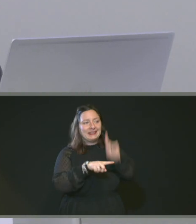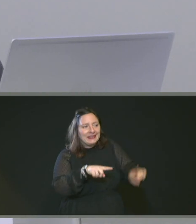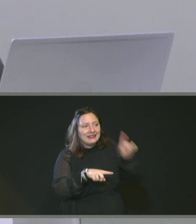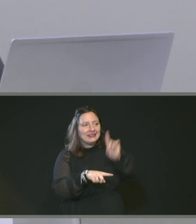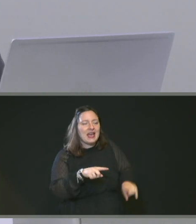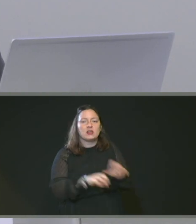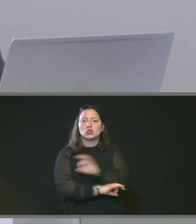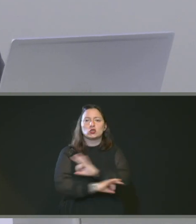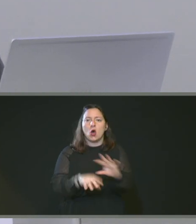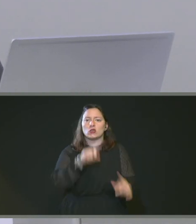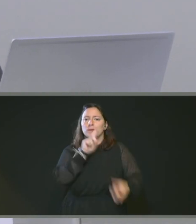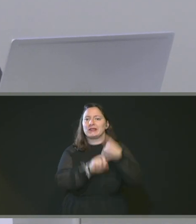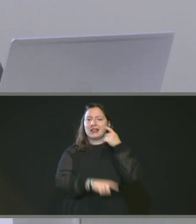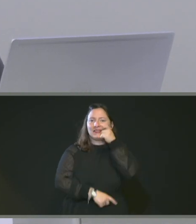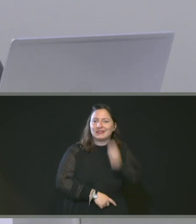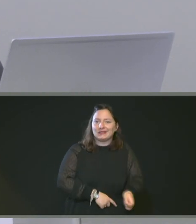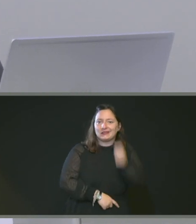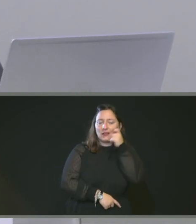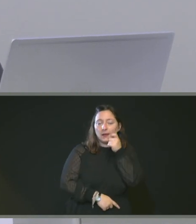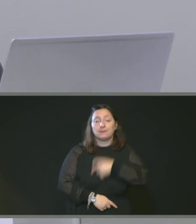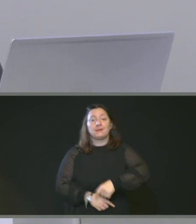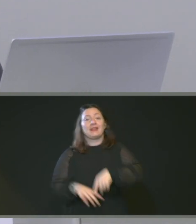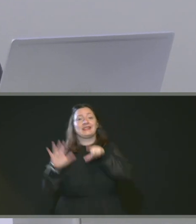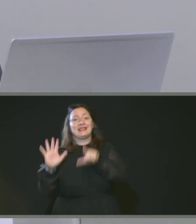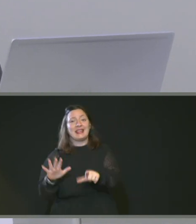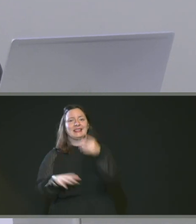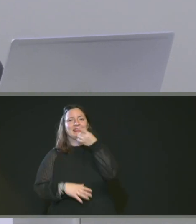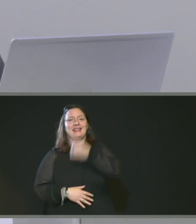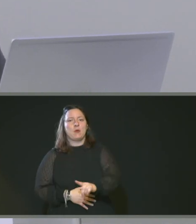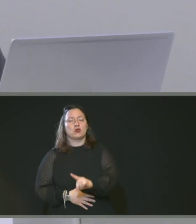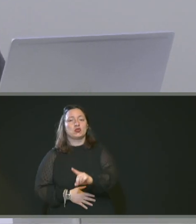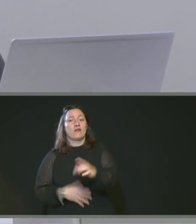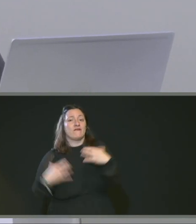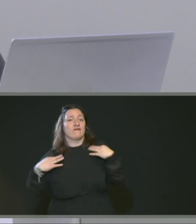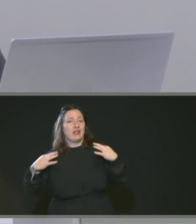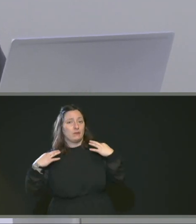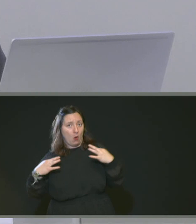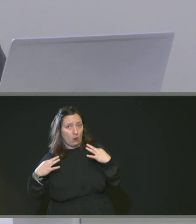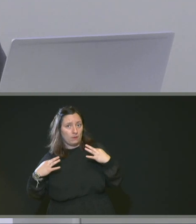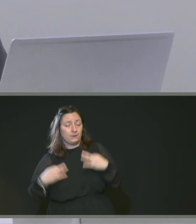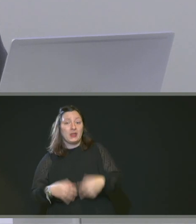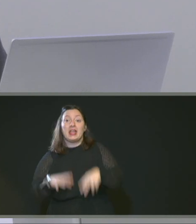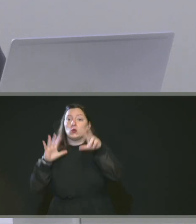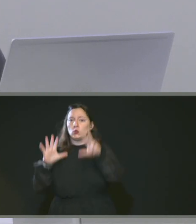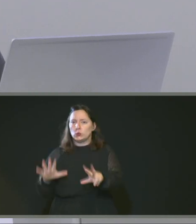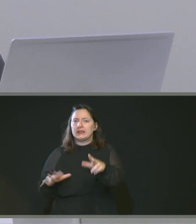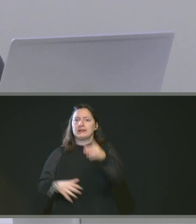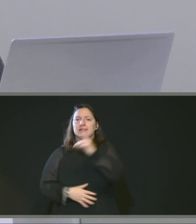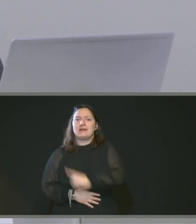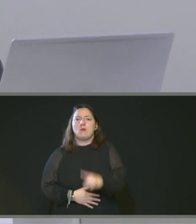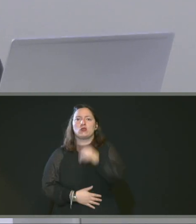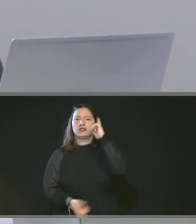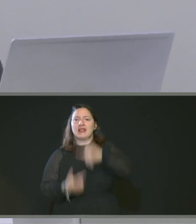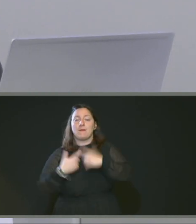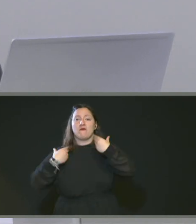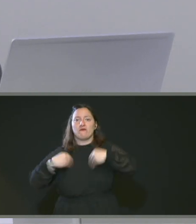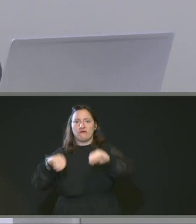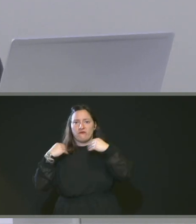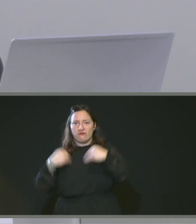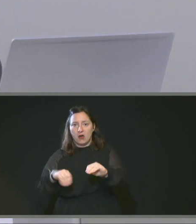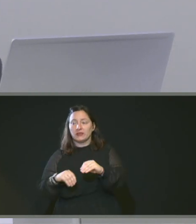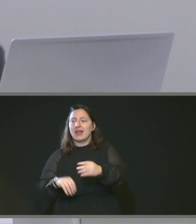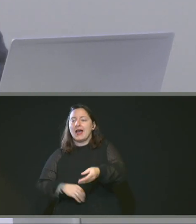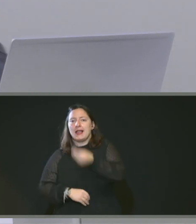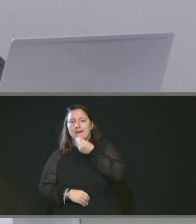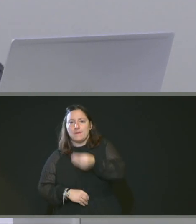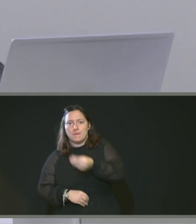dimanches aux commerces de détail d'habillement en magasin spécialisé, et 8 dimanches aux commerces de détail d'animaux de compagnie et d'aliments